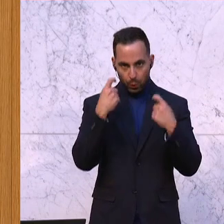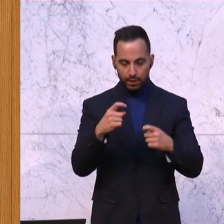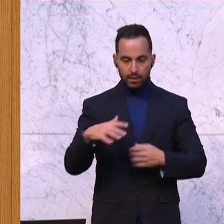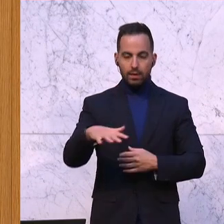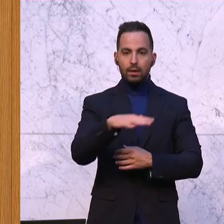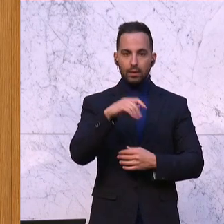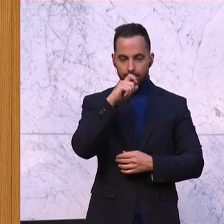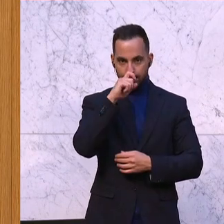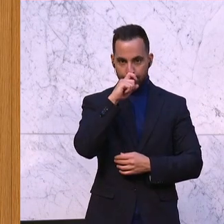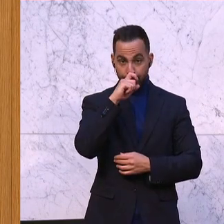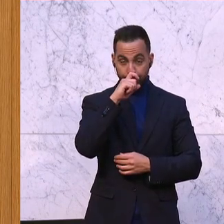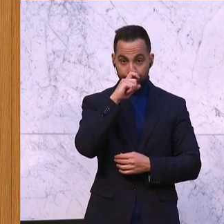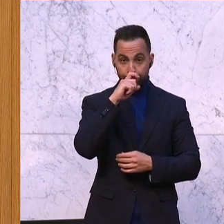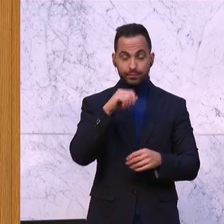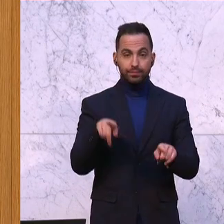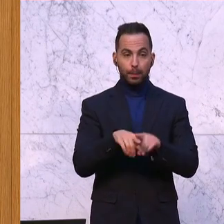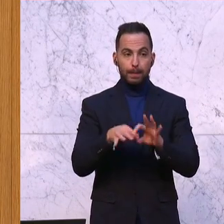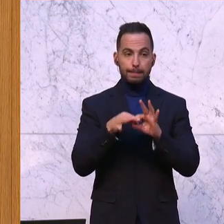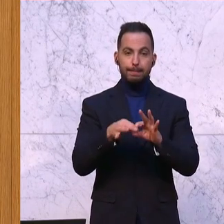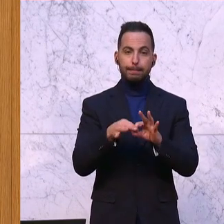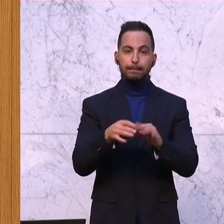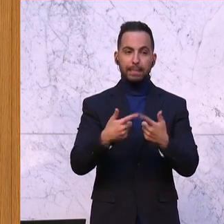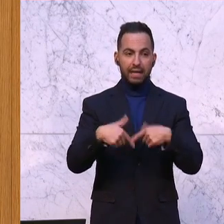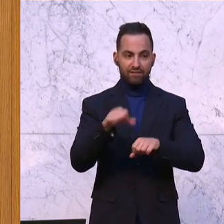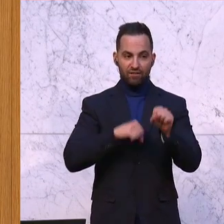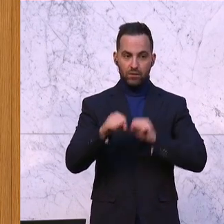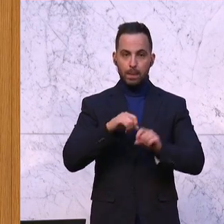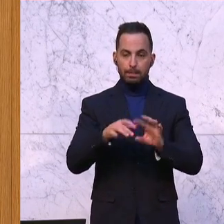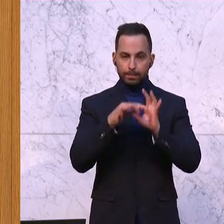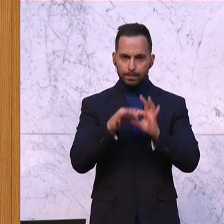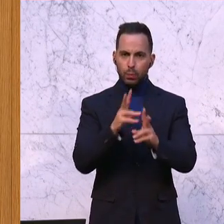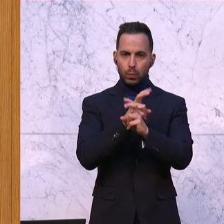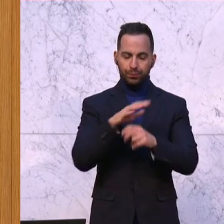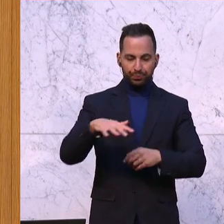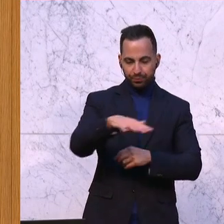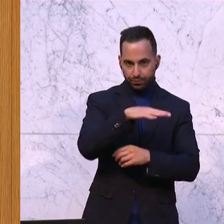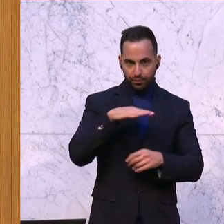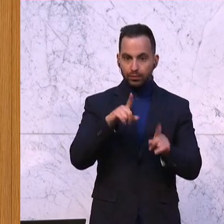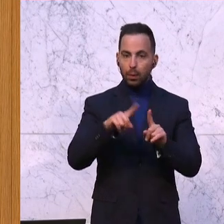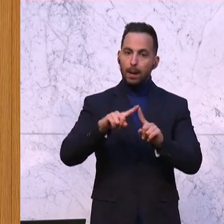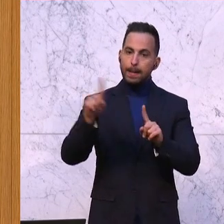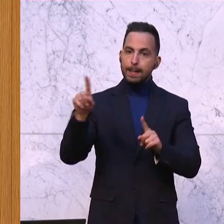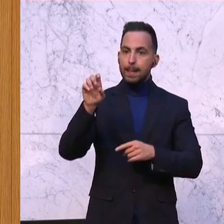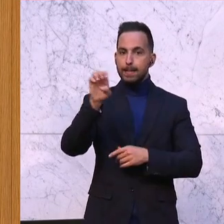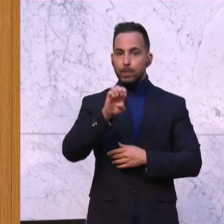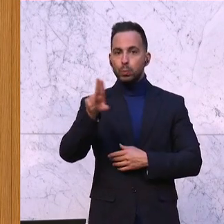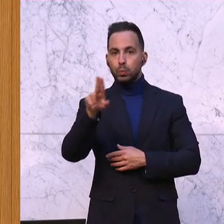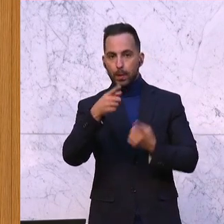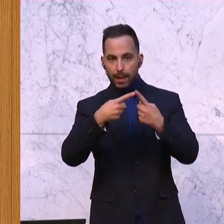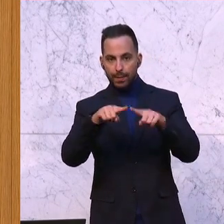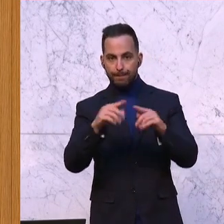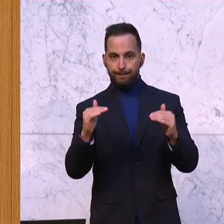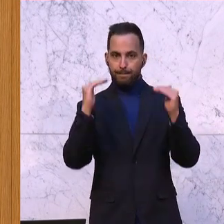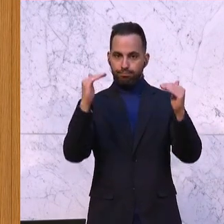einhergehende umfassende Landesverteidigung in Österreich wie auch in anderen europäischen Ländern